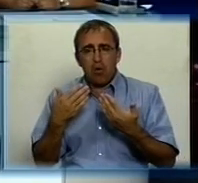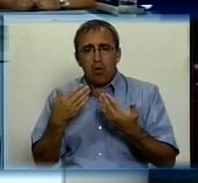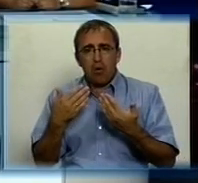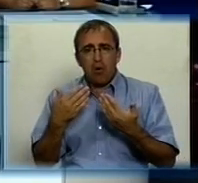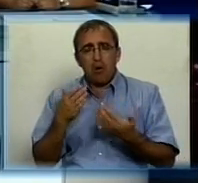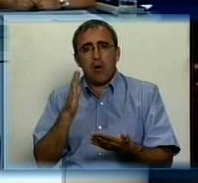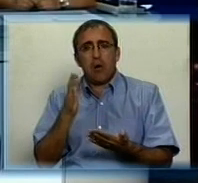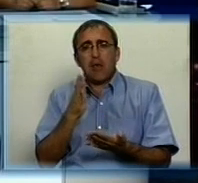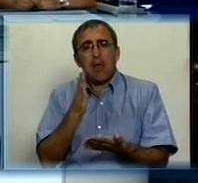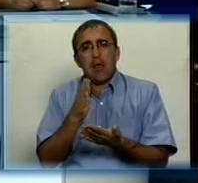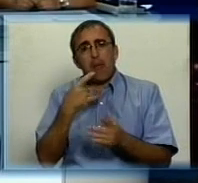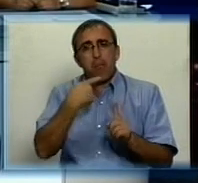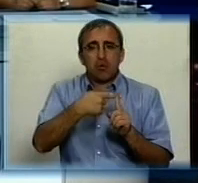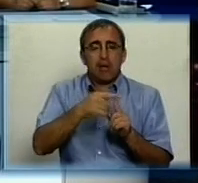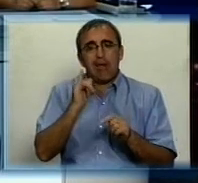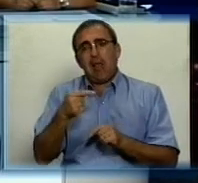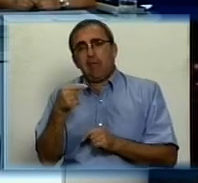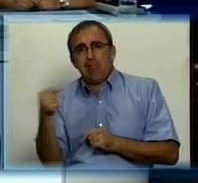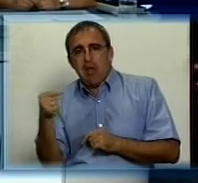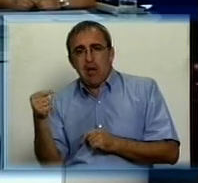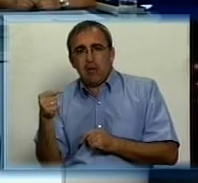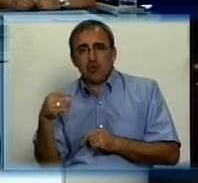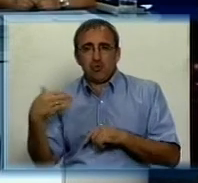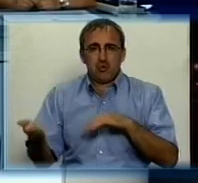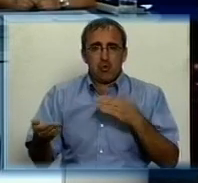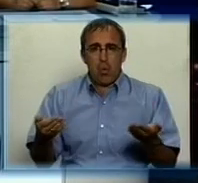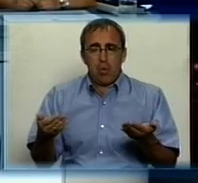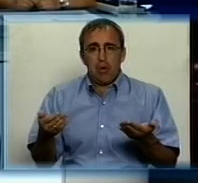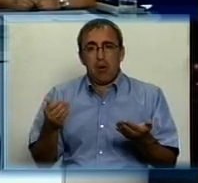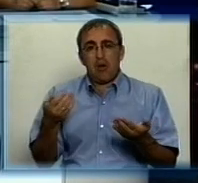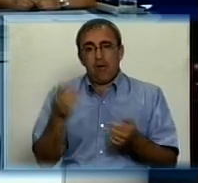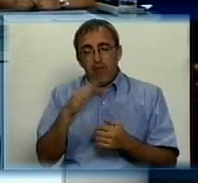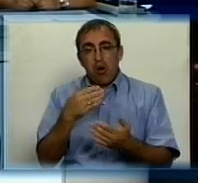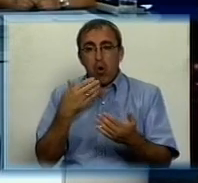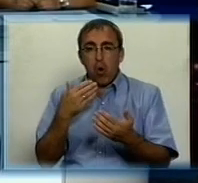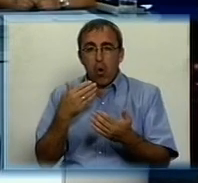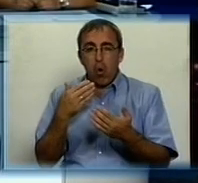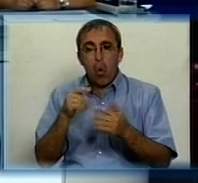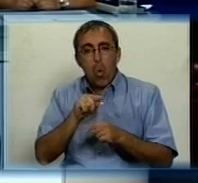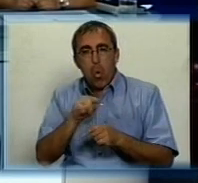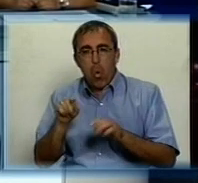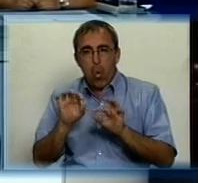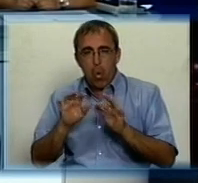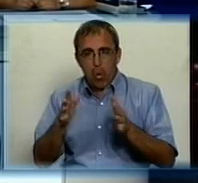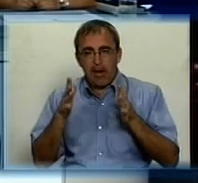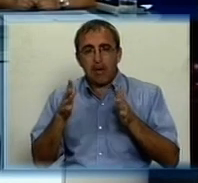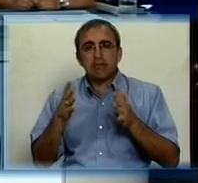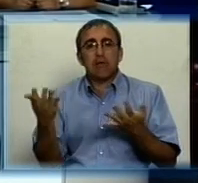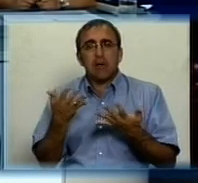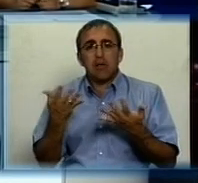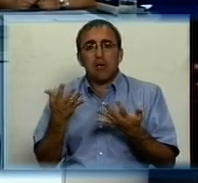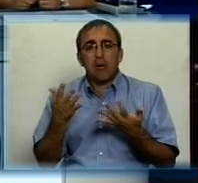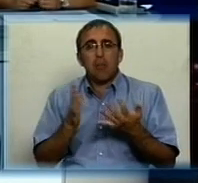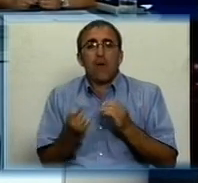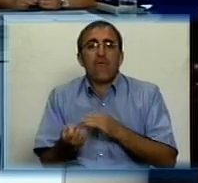Є як позитивні, так і негативні сторони. Давайте про це трошки. Окресліть, може, які можуть